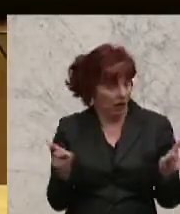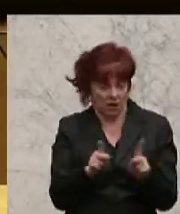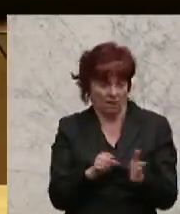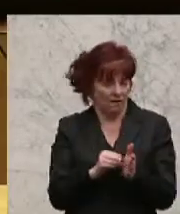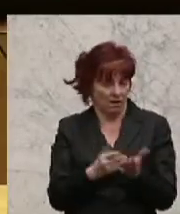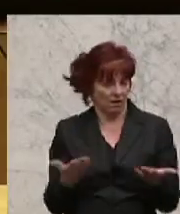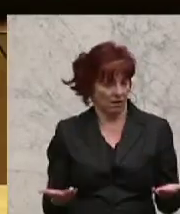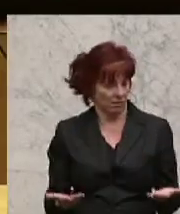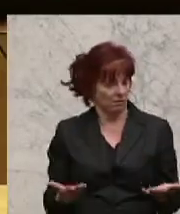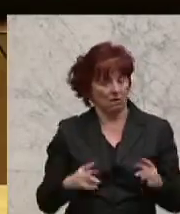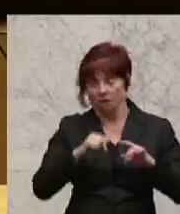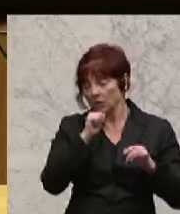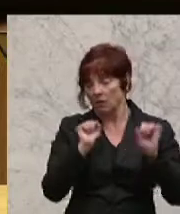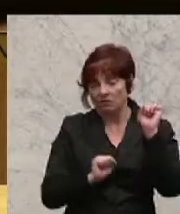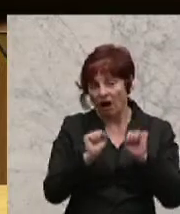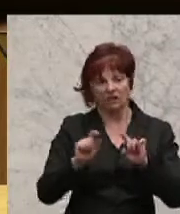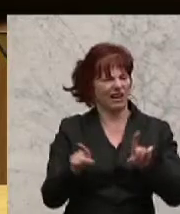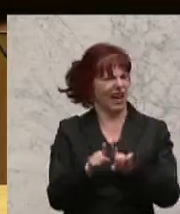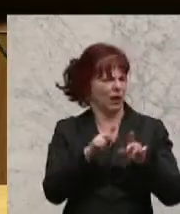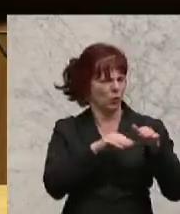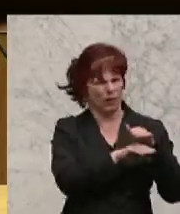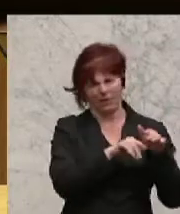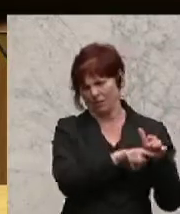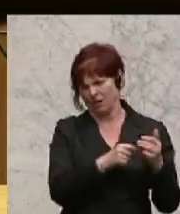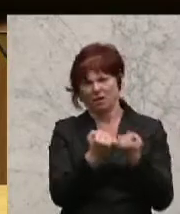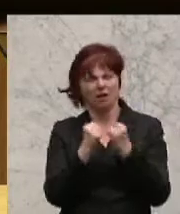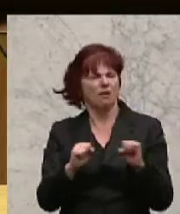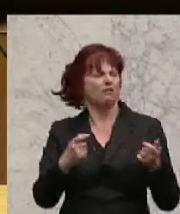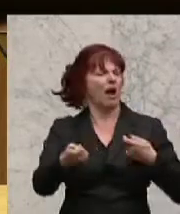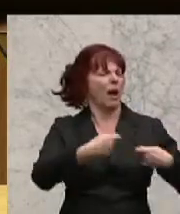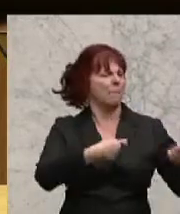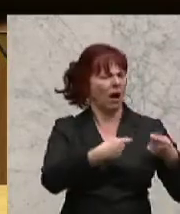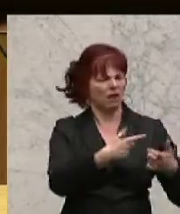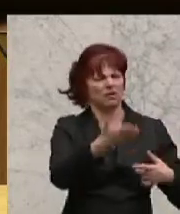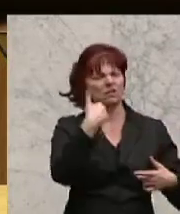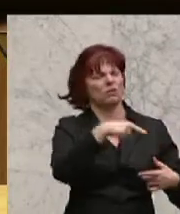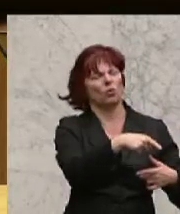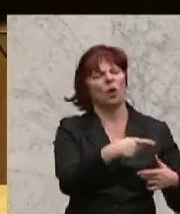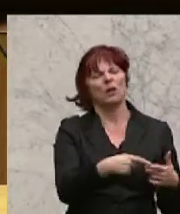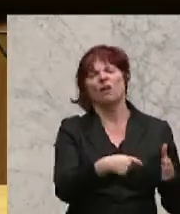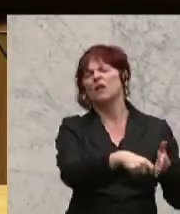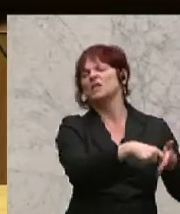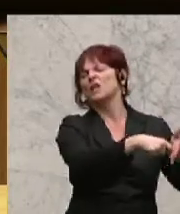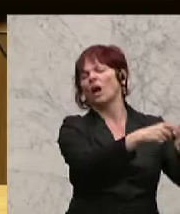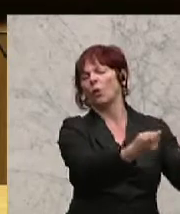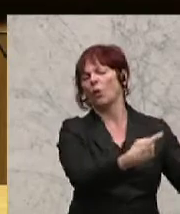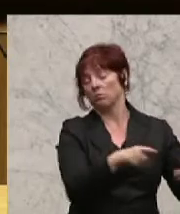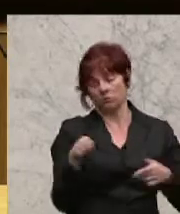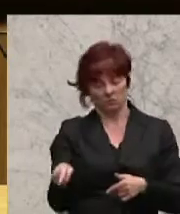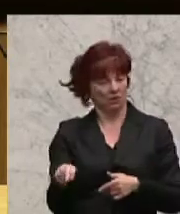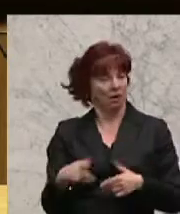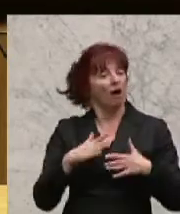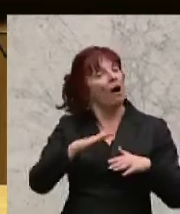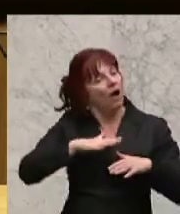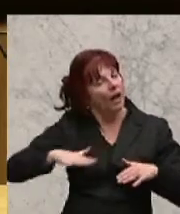Unternehmen, agiert nicht frei am Markt. Also die Sanierung über den Markt, wie man das so früher so schön gesagt hat, die findet hier natürlich nicht statt. Aber